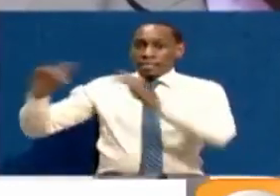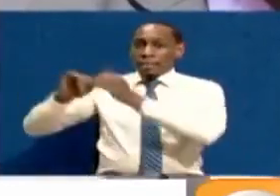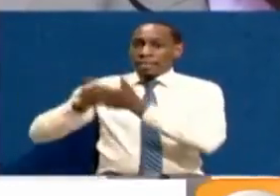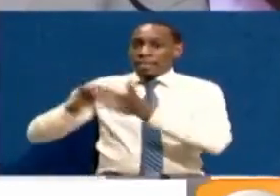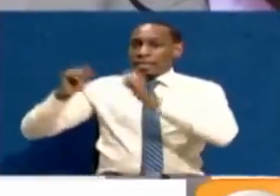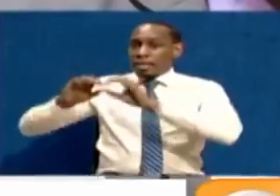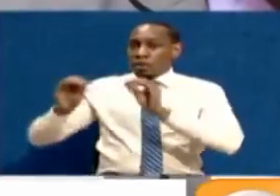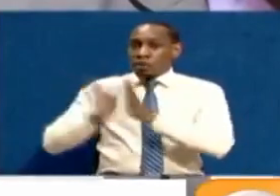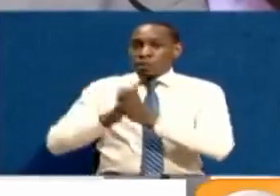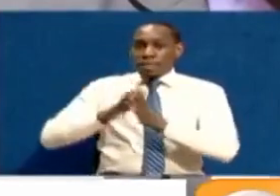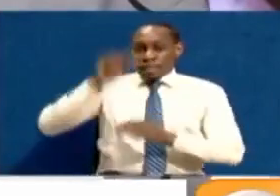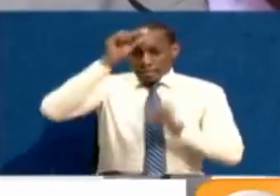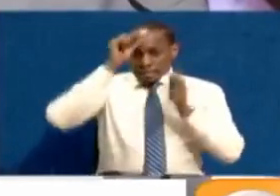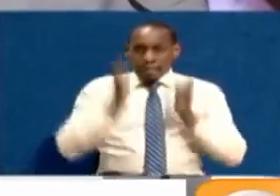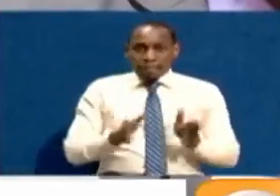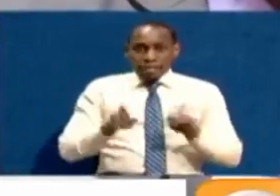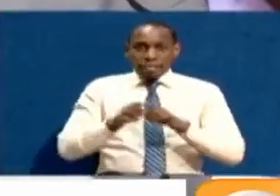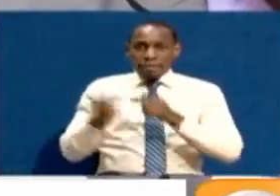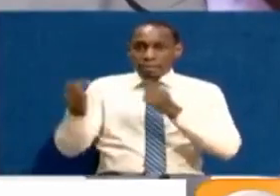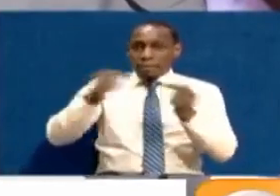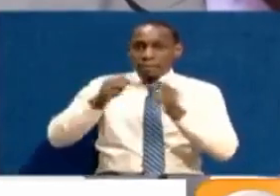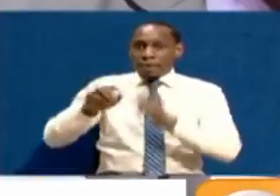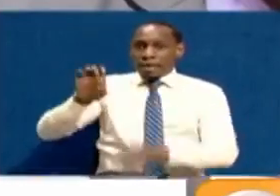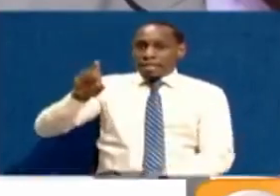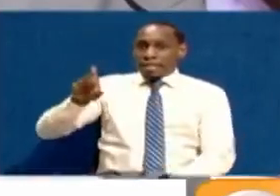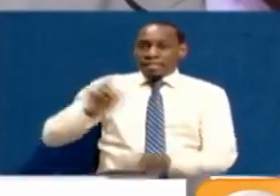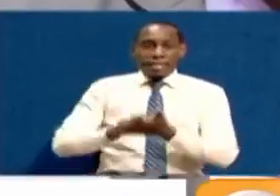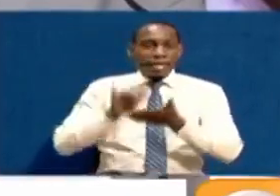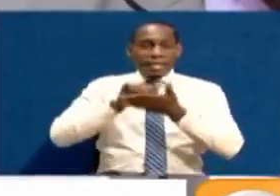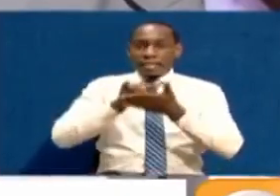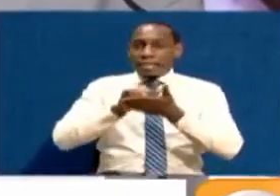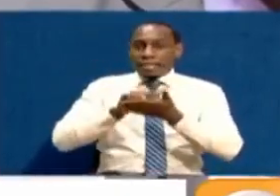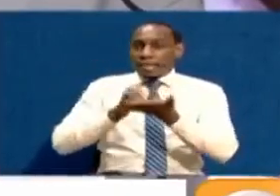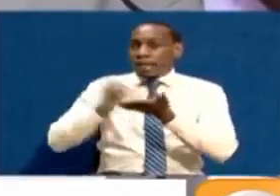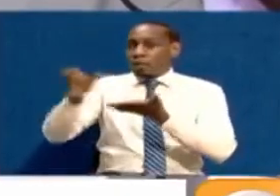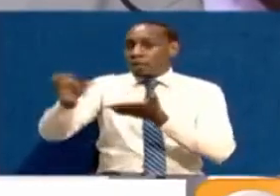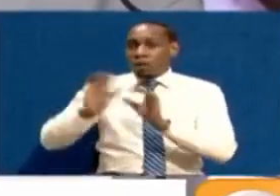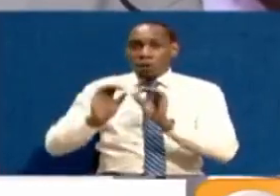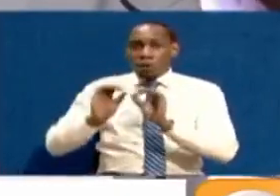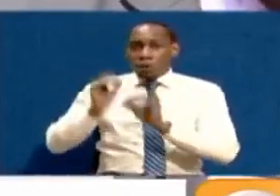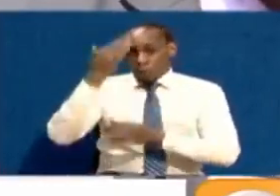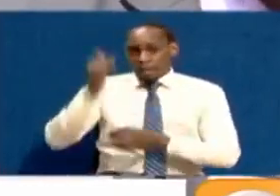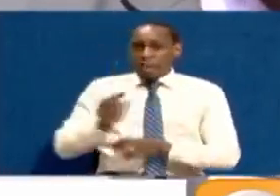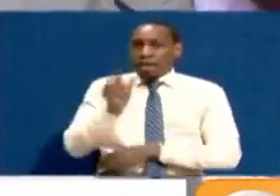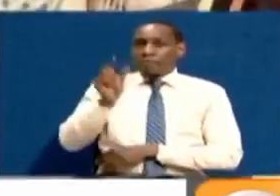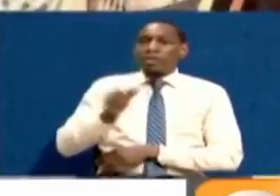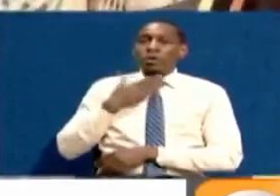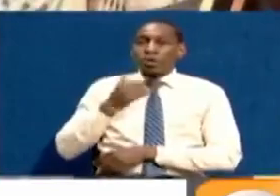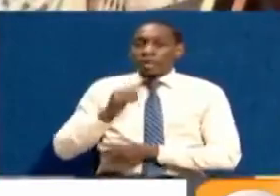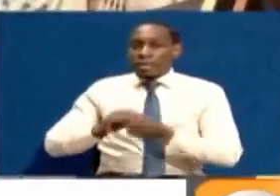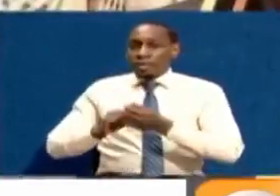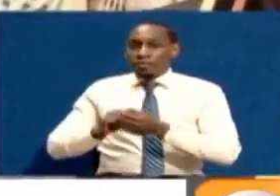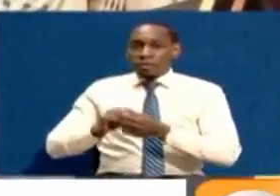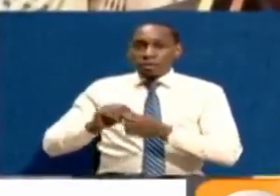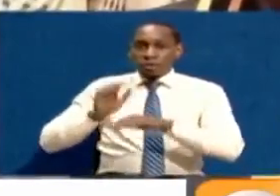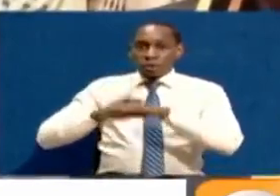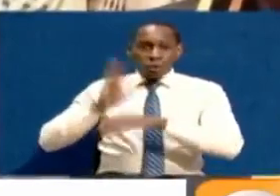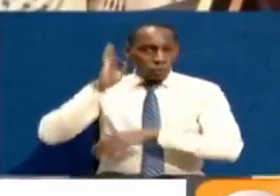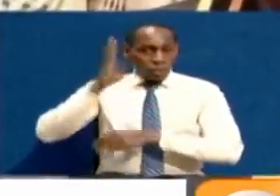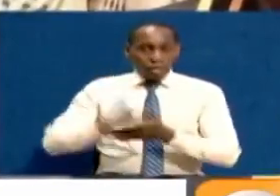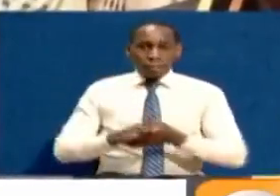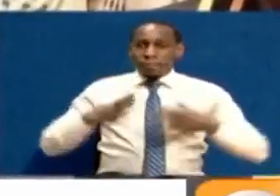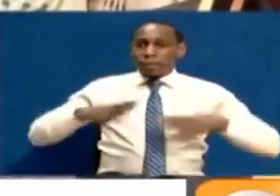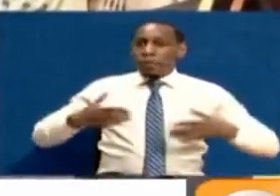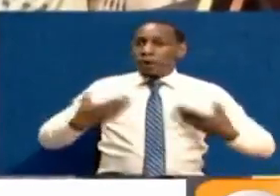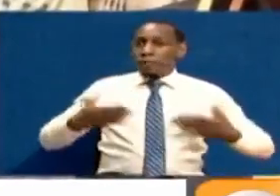kwa elewali na governor, amu anapigona na executive. Haita kuwa kitu ambao munapewa because mtu antaka ikue goodwill. Nainchi wa lifraya kwamba,